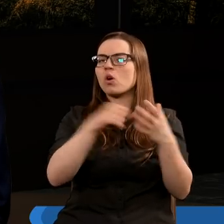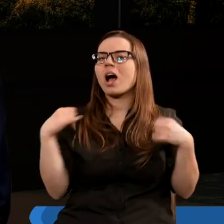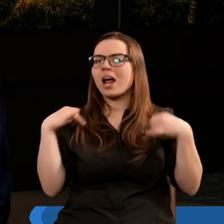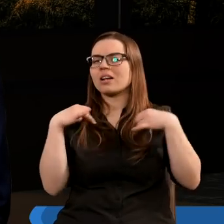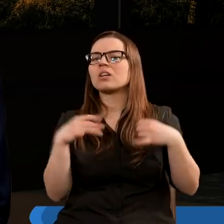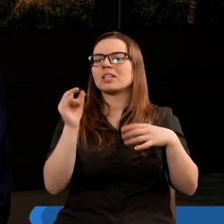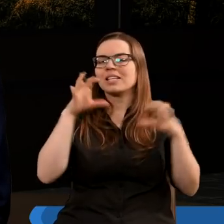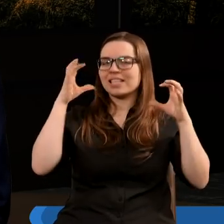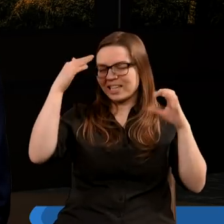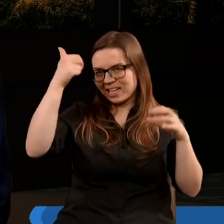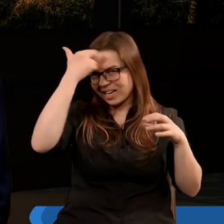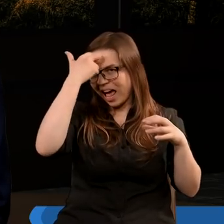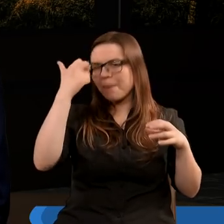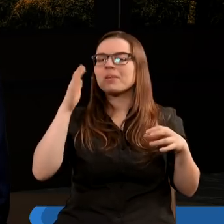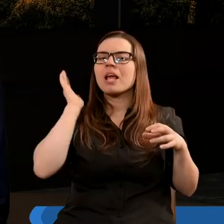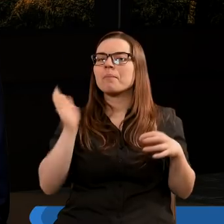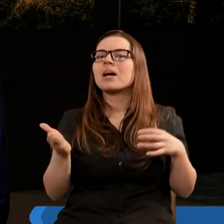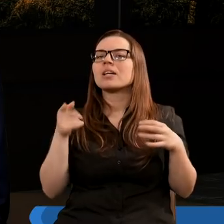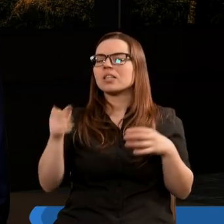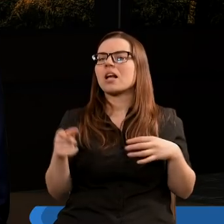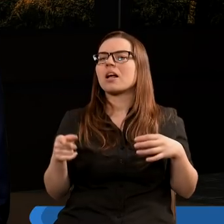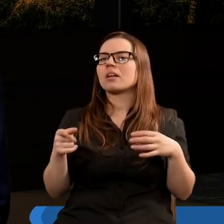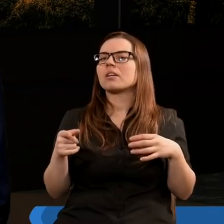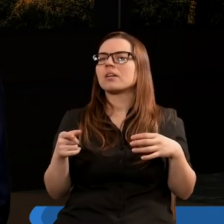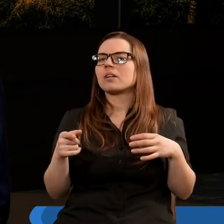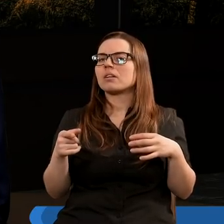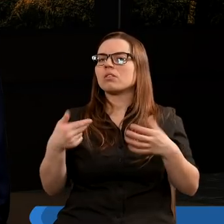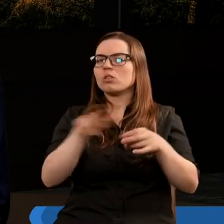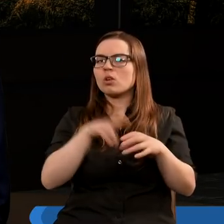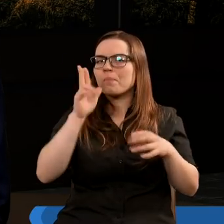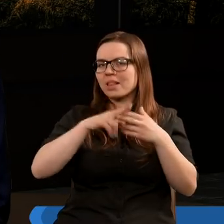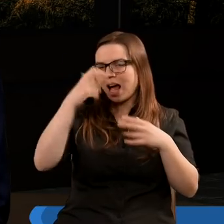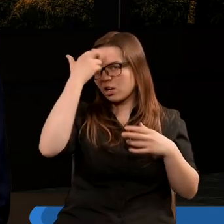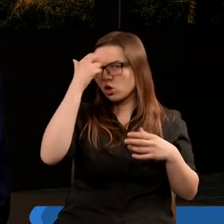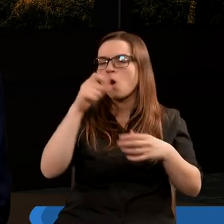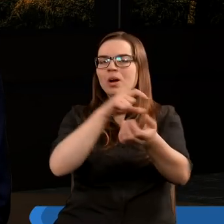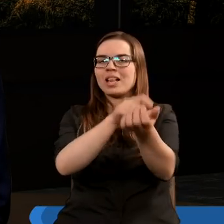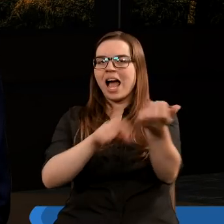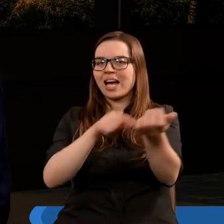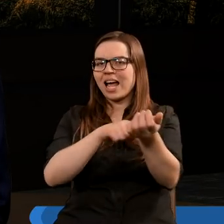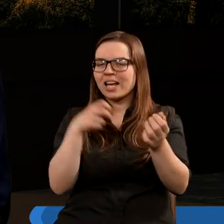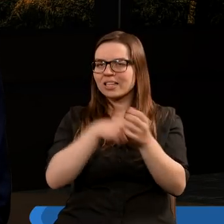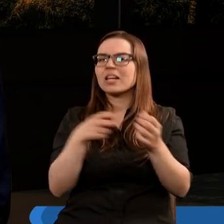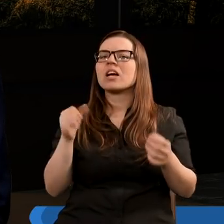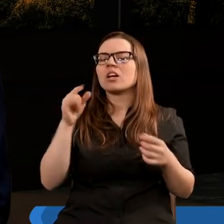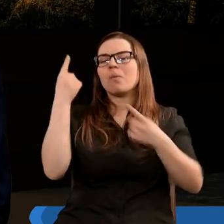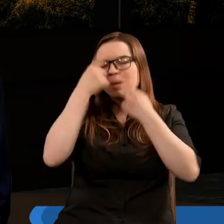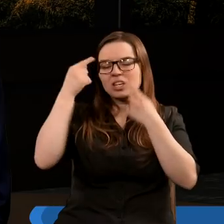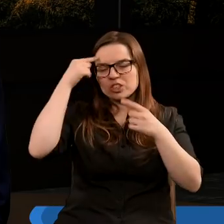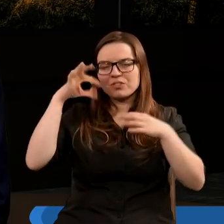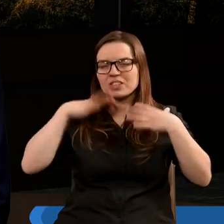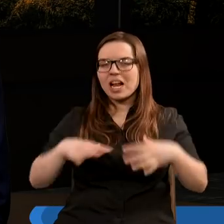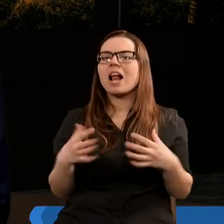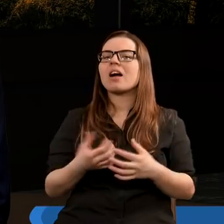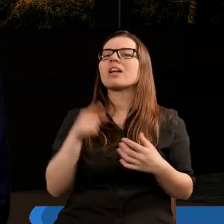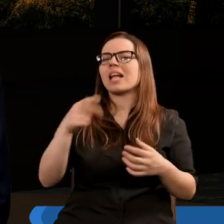anioła, o to znamie będzie, to znamie, które będzie na czołu lub na rękę, czyli będzie i w czynie, i w myśli,